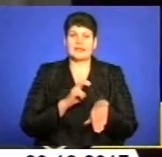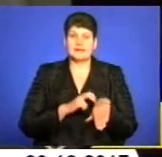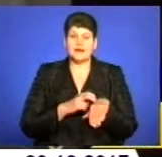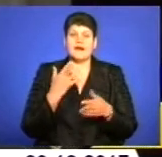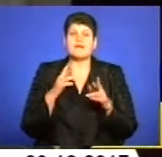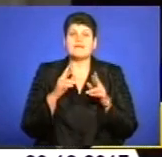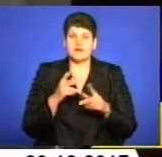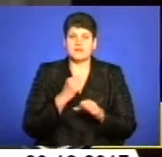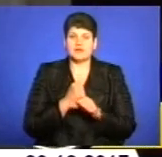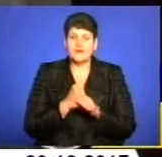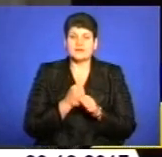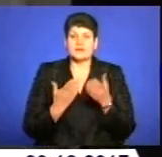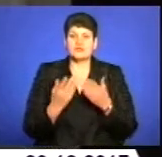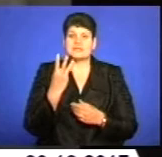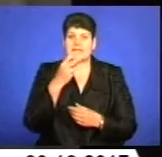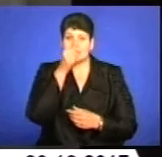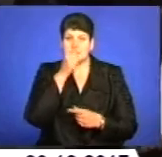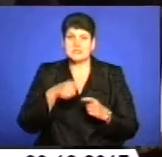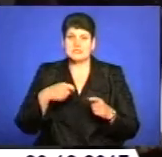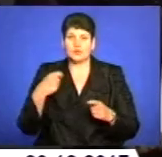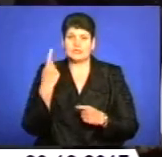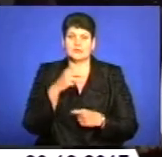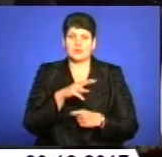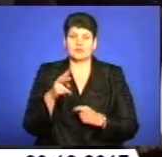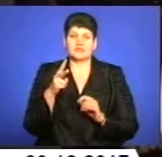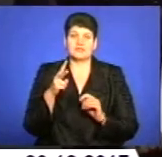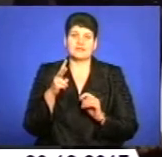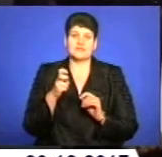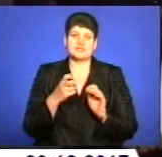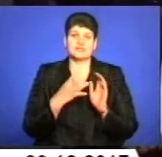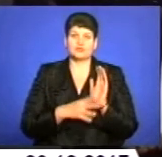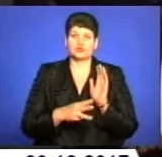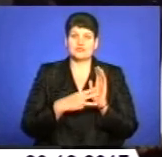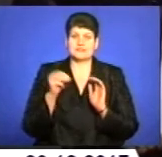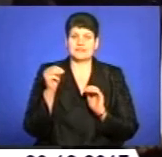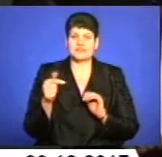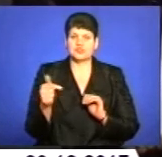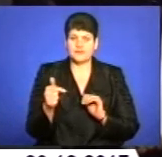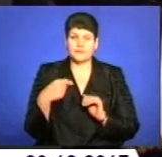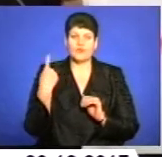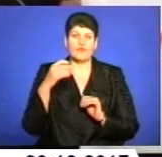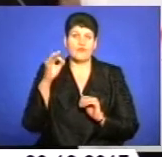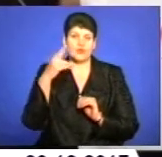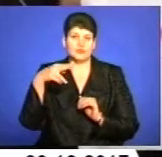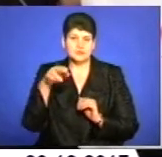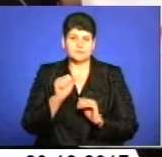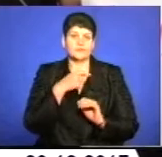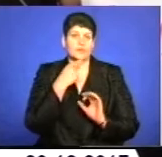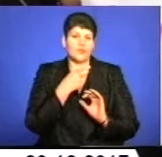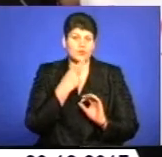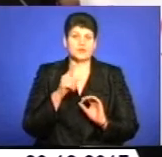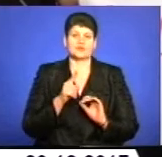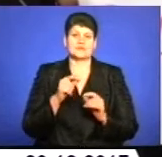працювати, якщо за три місяці заборгували 1 мільйон 298 тисяч гривень? Обласній державній адміністрації людям пояснили,